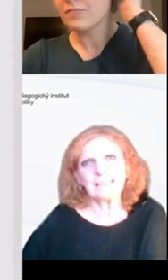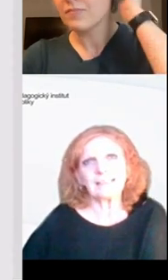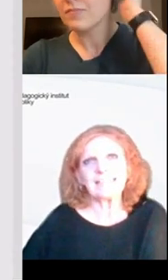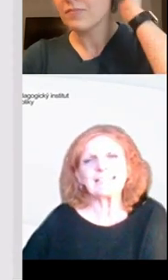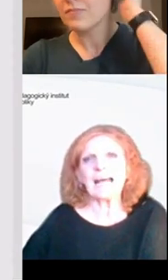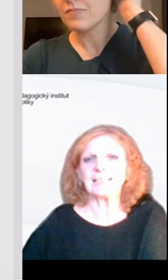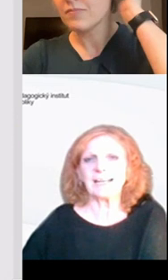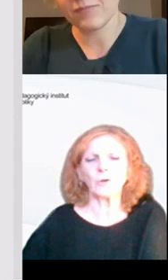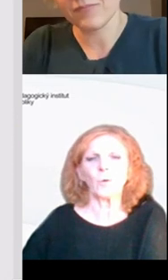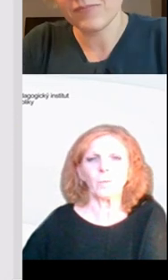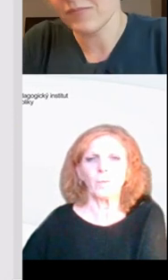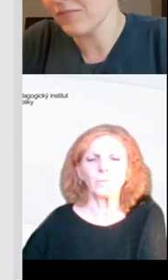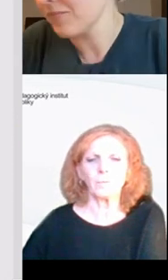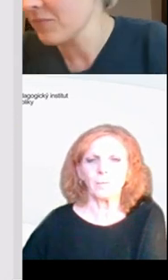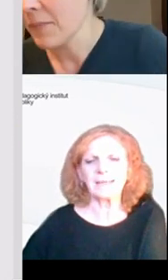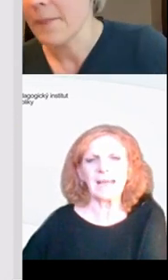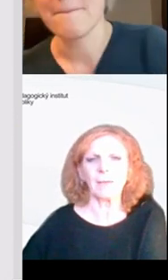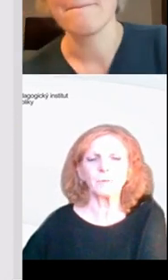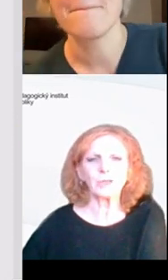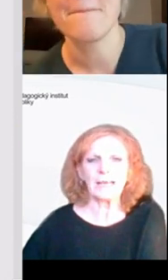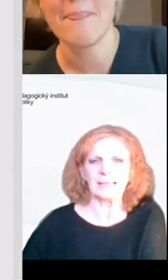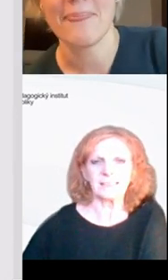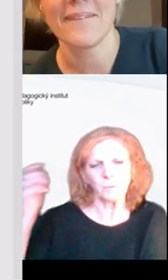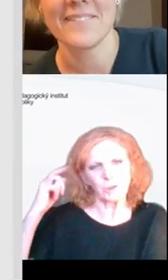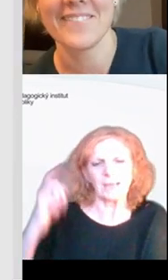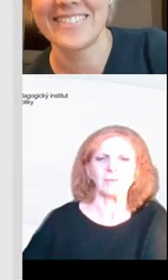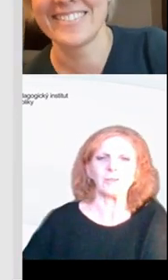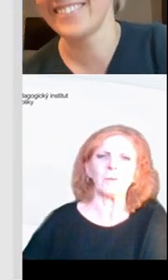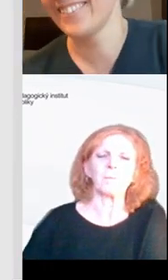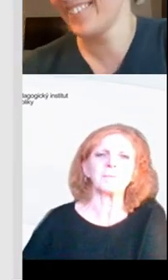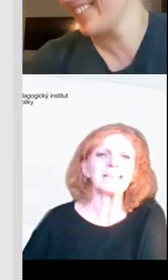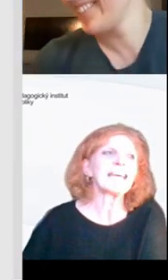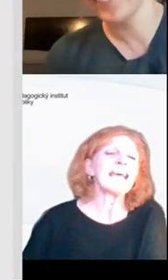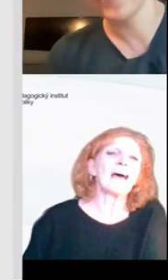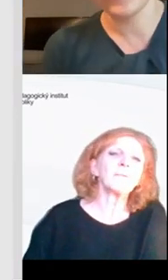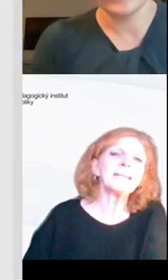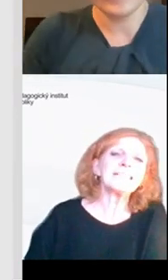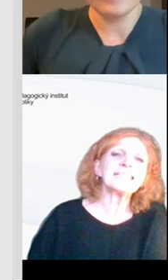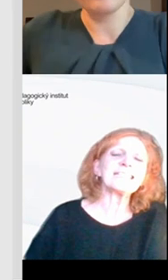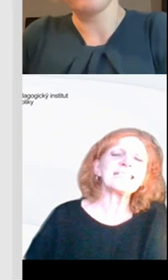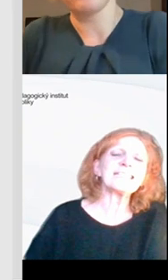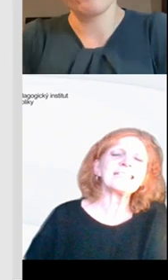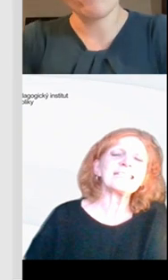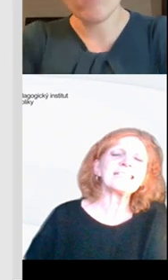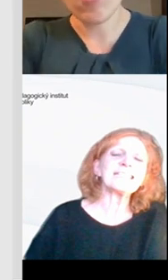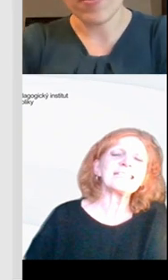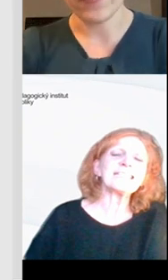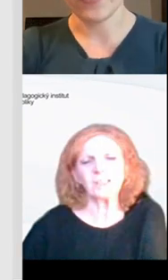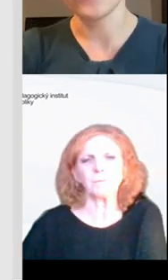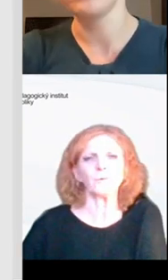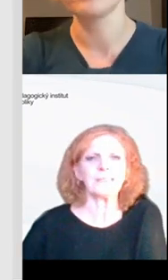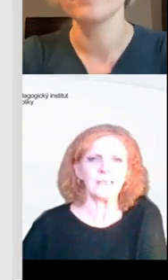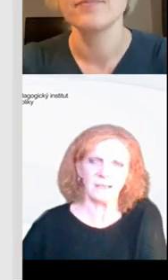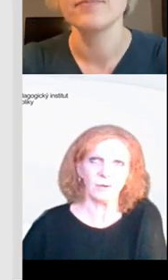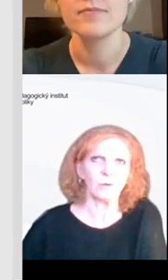ty z nás, které jsou mladé a pružné, tak těmu možná stačí jenom pamět. A vyberte si z těhle deseti